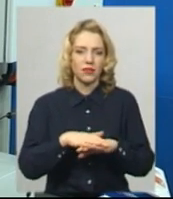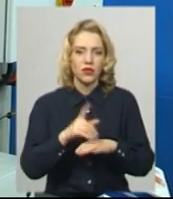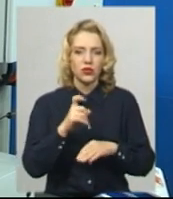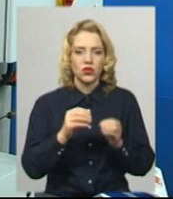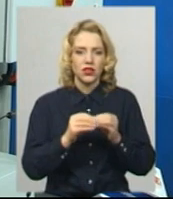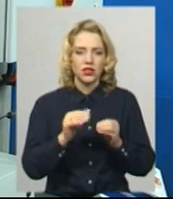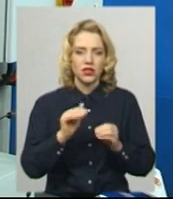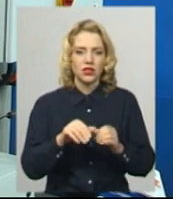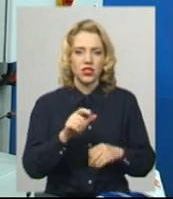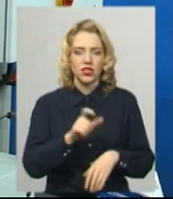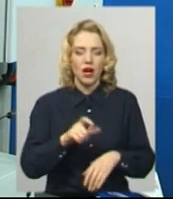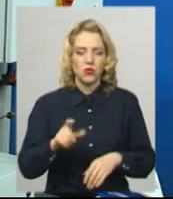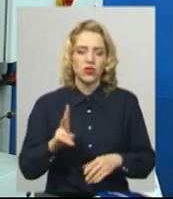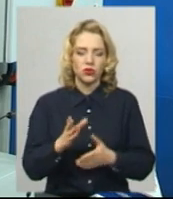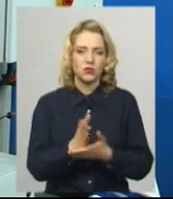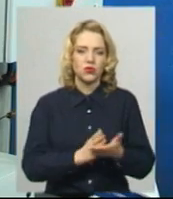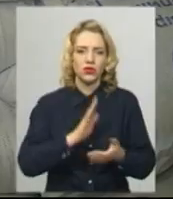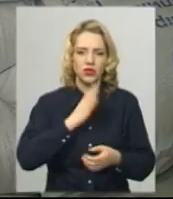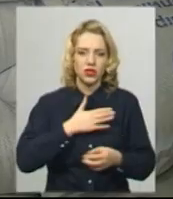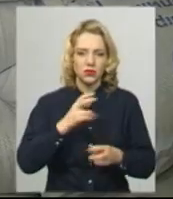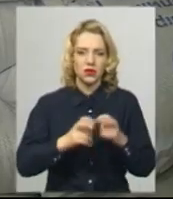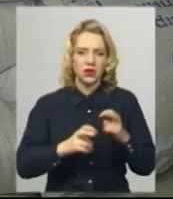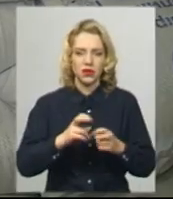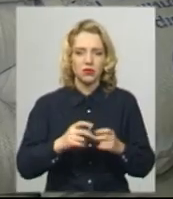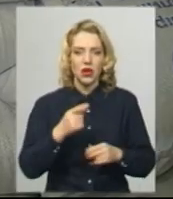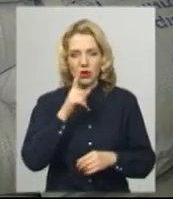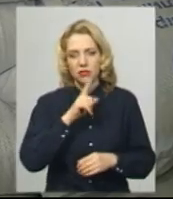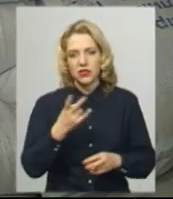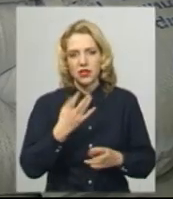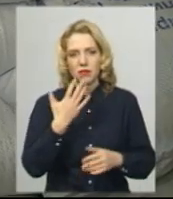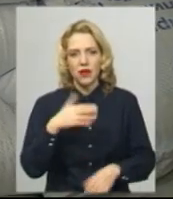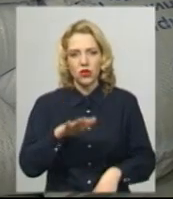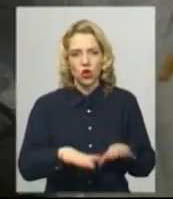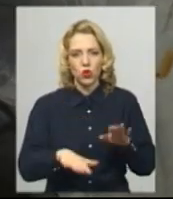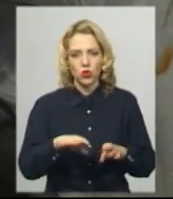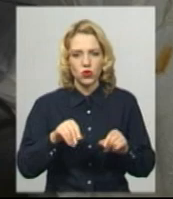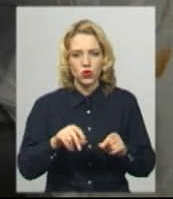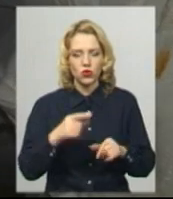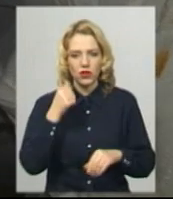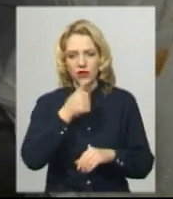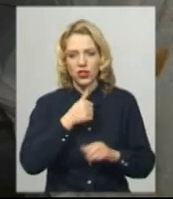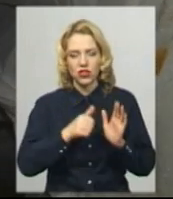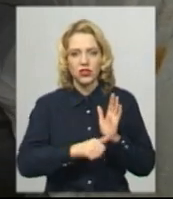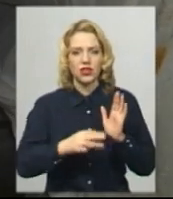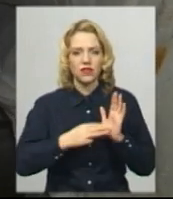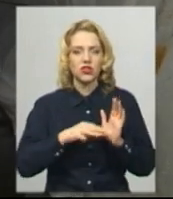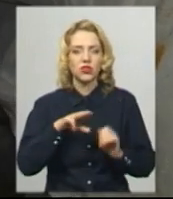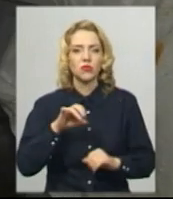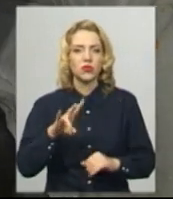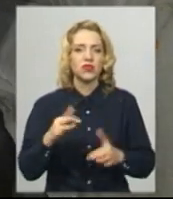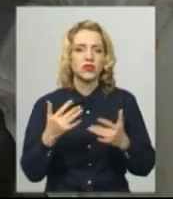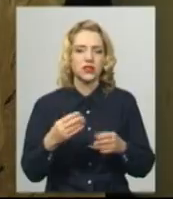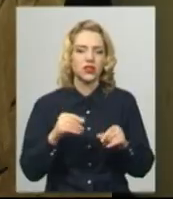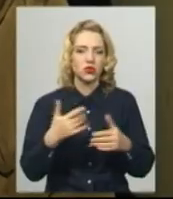тисяч абонентів, які обслуговують наші підприємства. У місяць потрібно 5 тонн солі, в рік – 68 тонн. Саме стільки кухонної солі